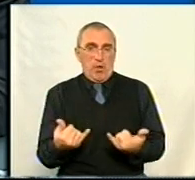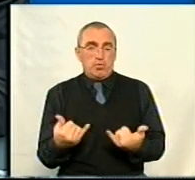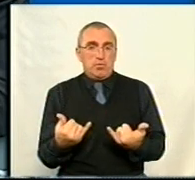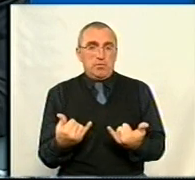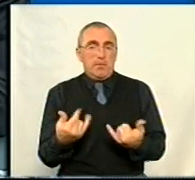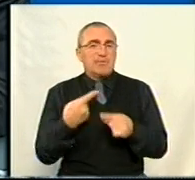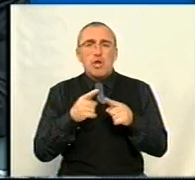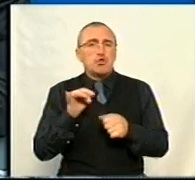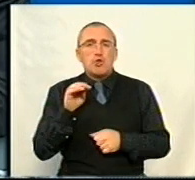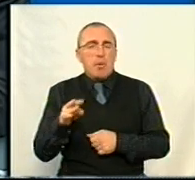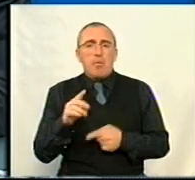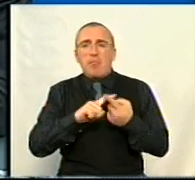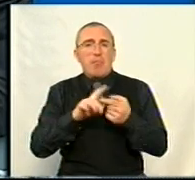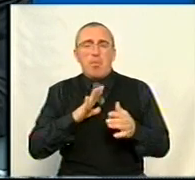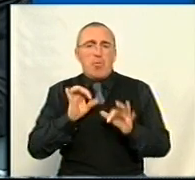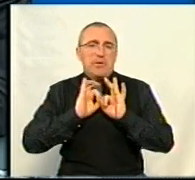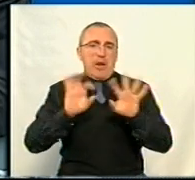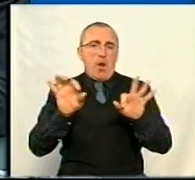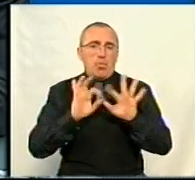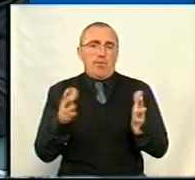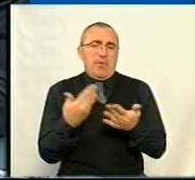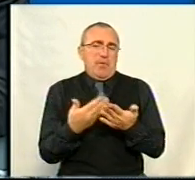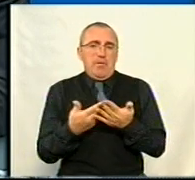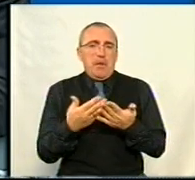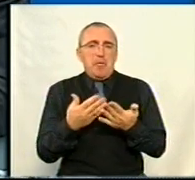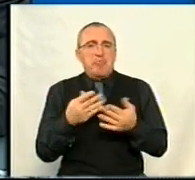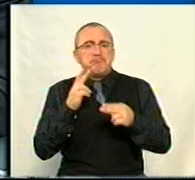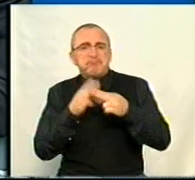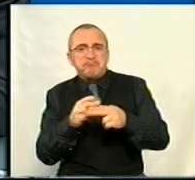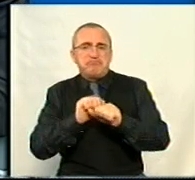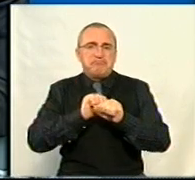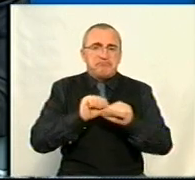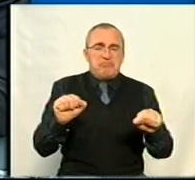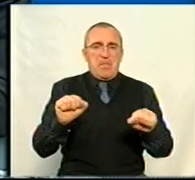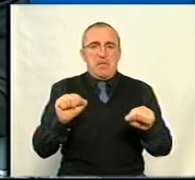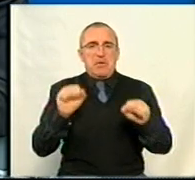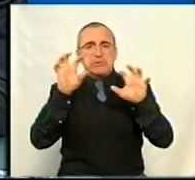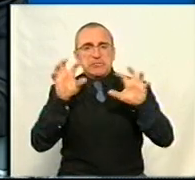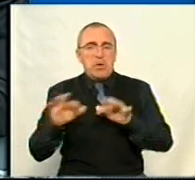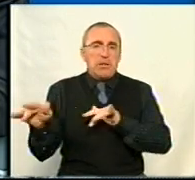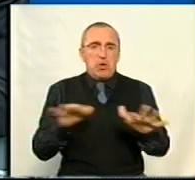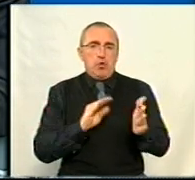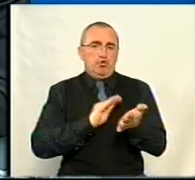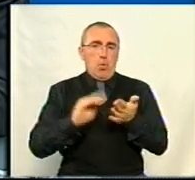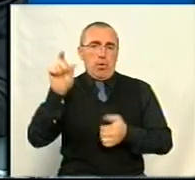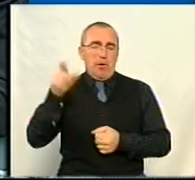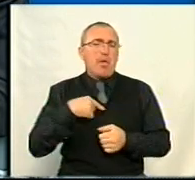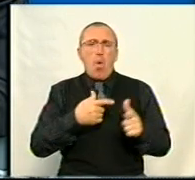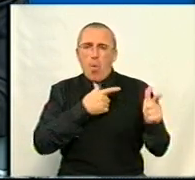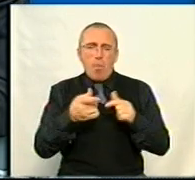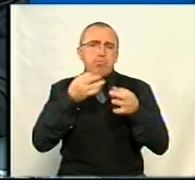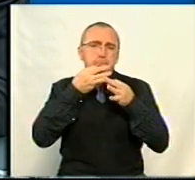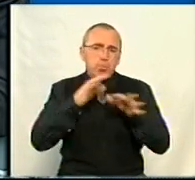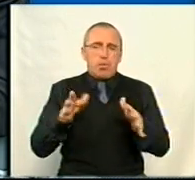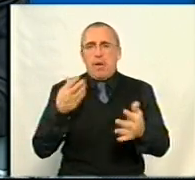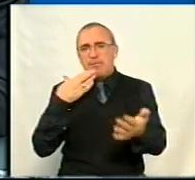Це ніяким чином не повинна трактуватись як якась цензура чи перешкоджання законів діяльності журналіста. Я готовий до будь